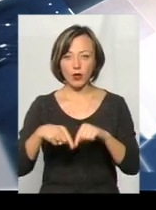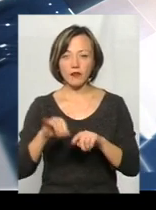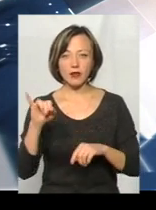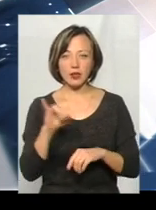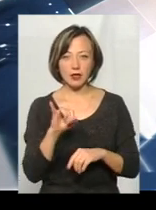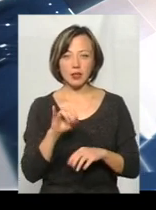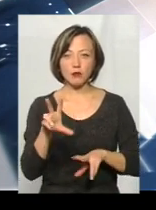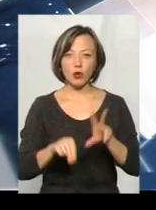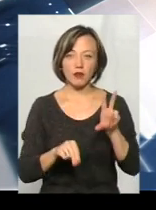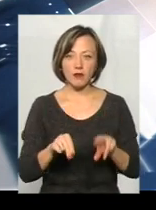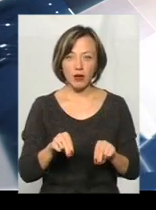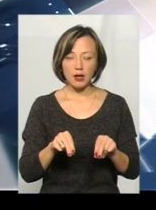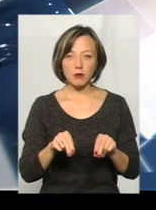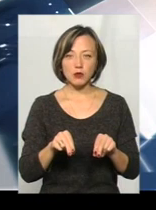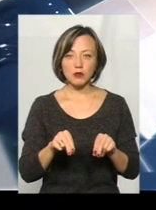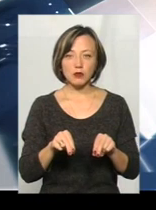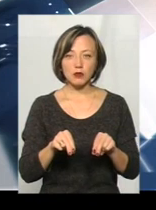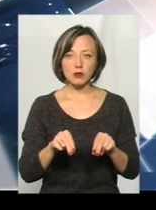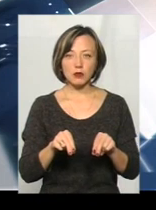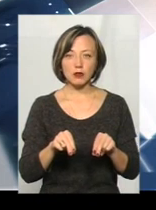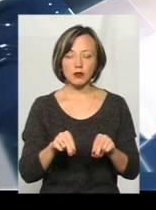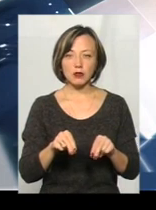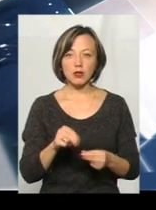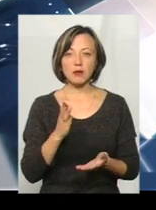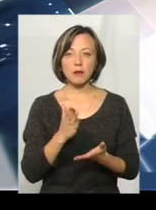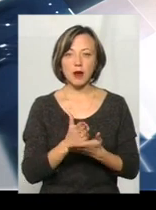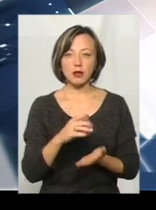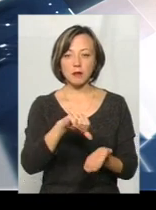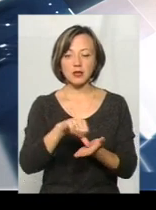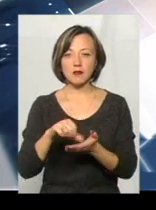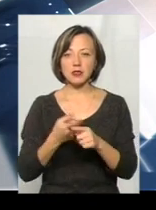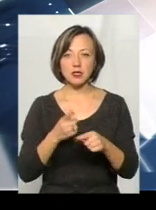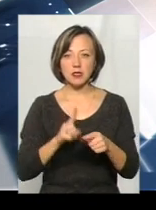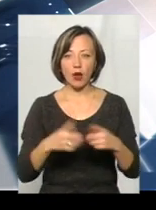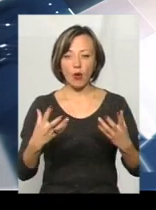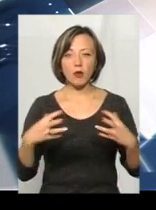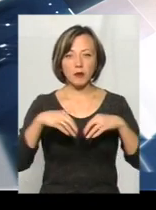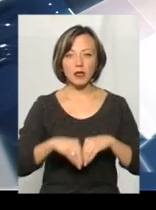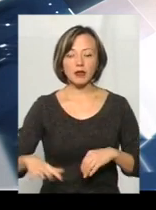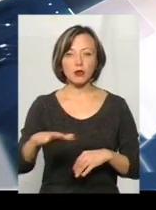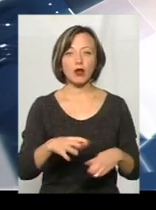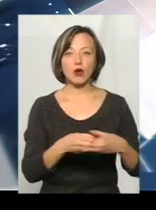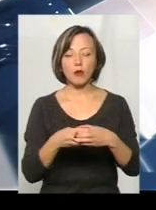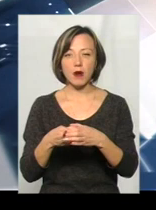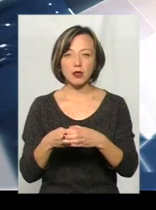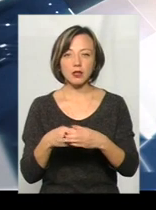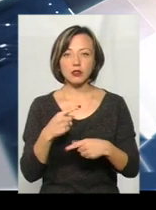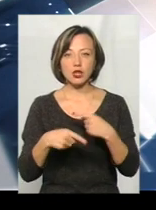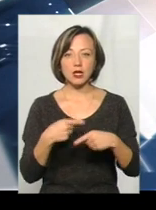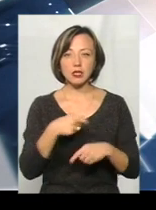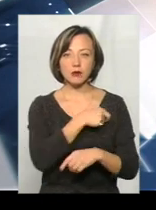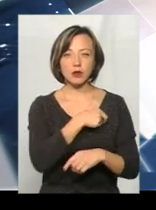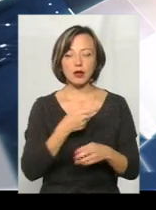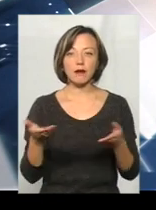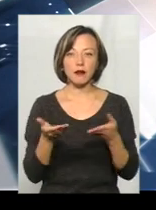таким чином сподіваємося, матимемо солідне представництво в цих об'єднаних територіальних громадах через депутатів,